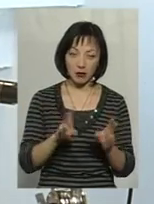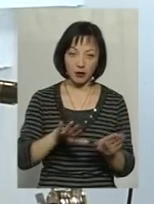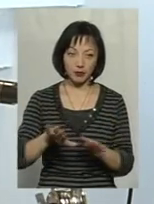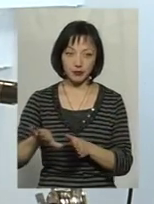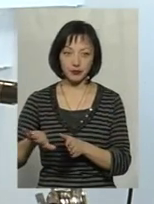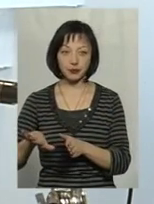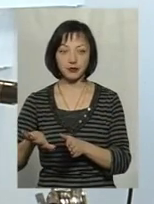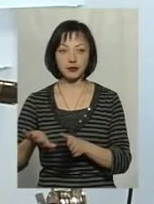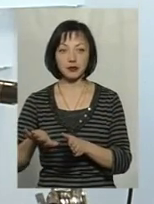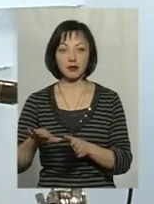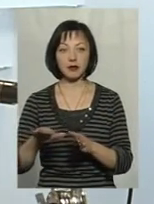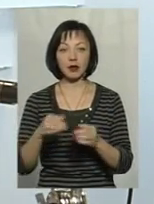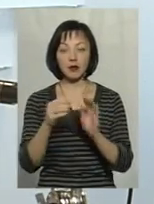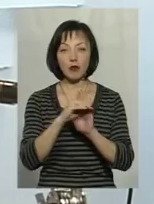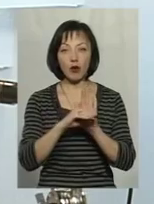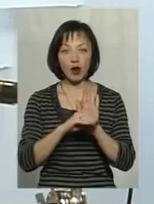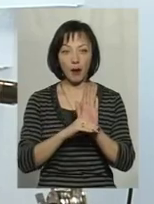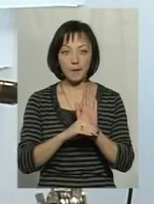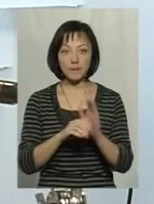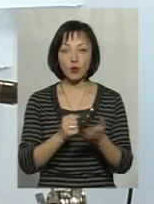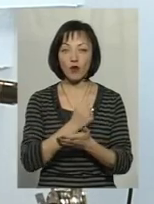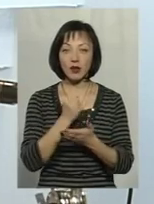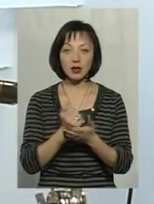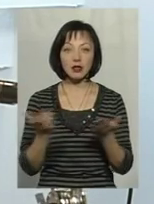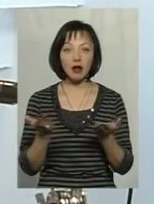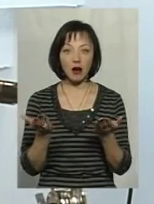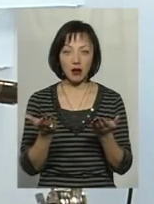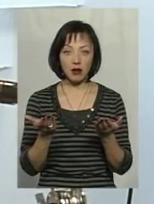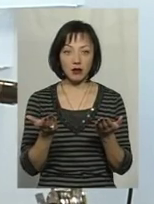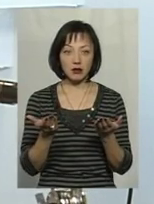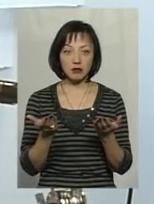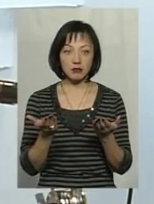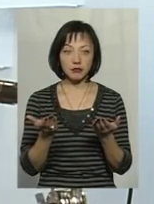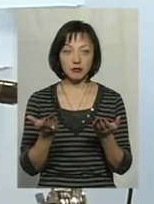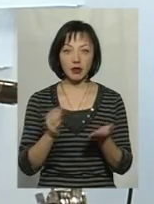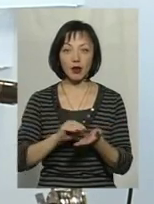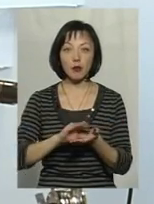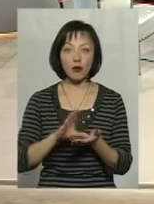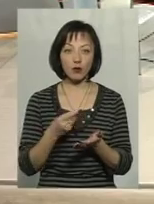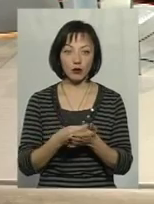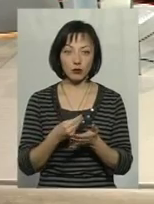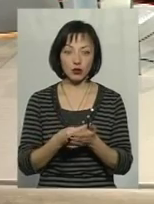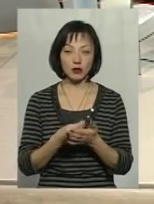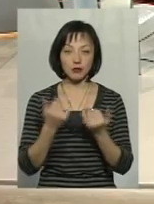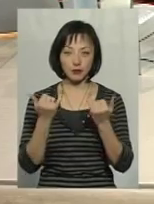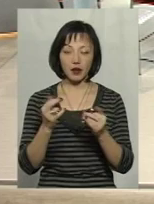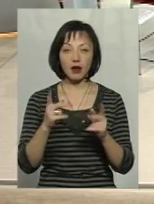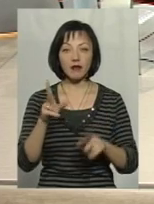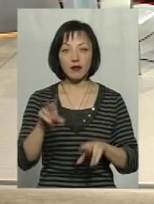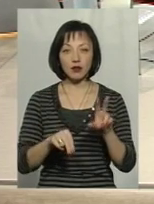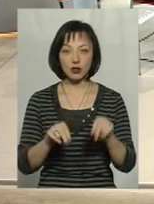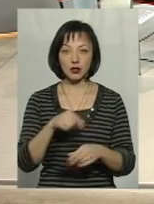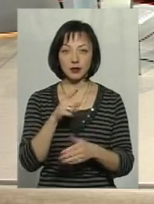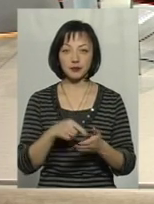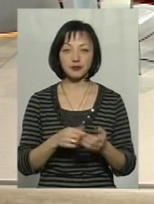ту програму ухвалити, яка б наповнювала бюджет. Шановні гості, як ви вважаєте?